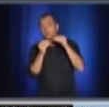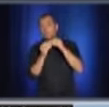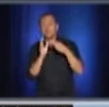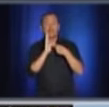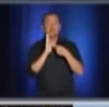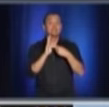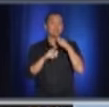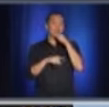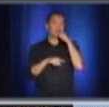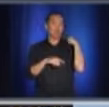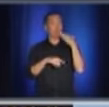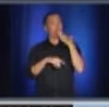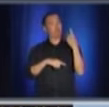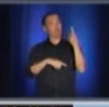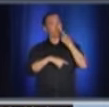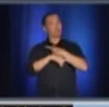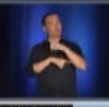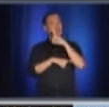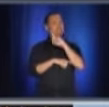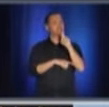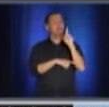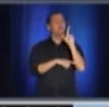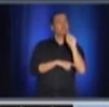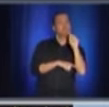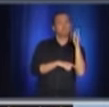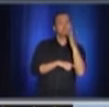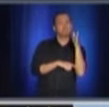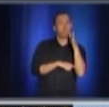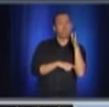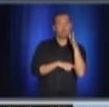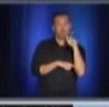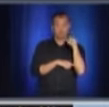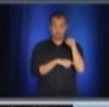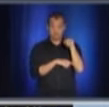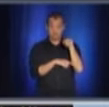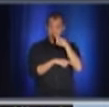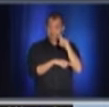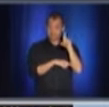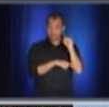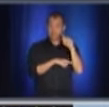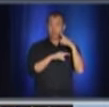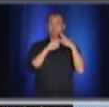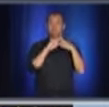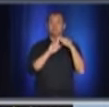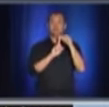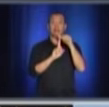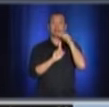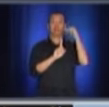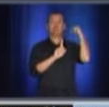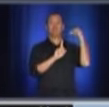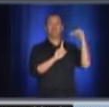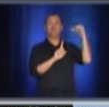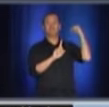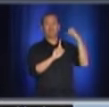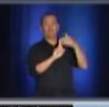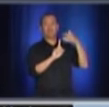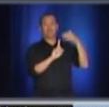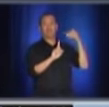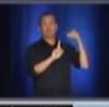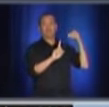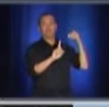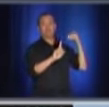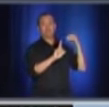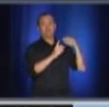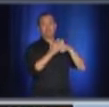cas, on additionne toujours ces cas-là à ce qu'on appelle nos cas actifs. Puis moi, ma préoccupation et notre